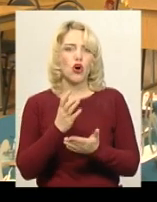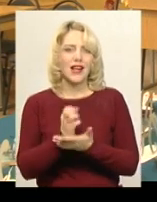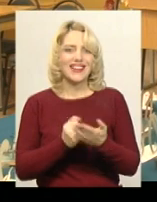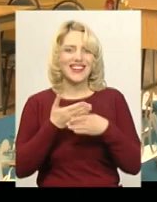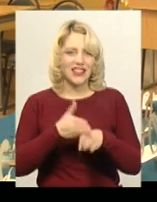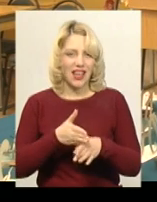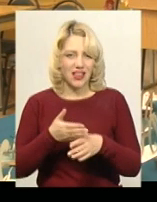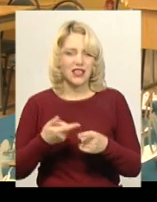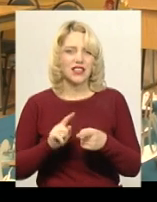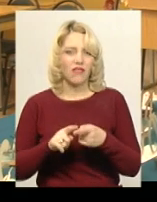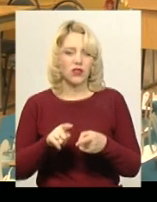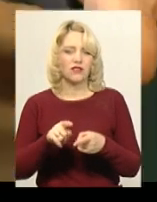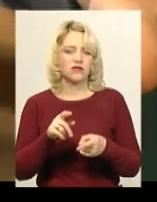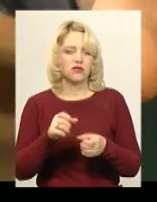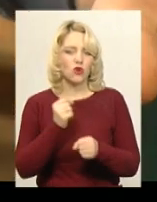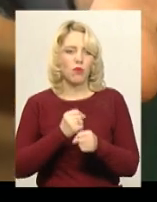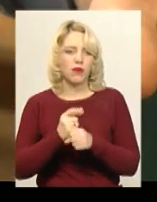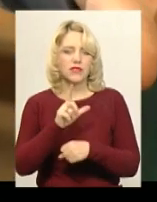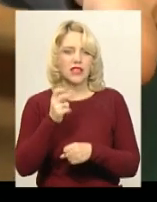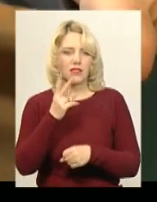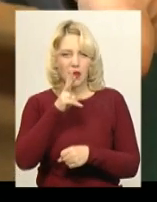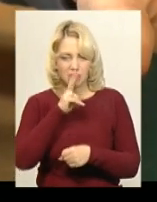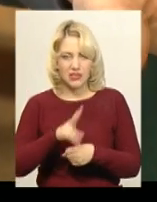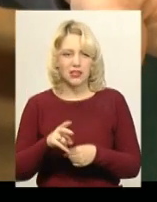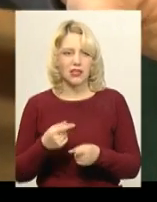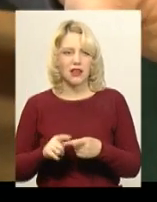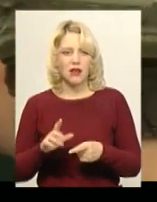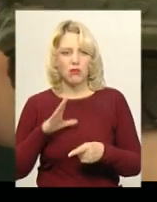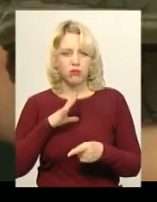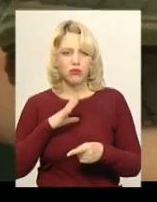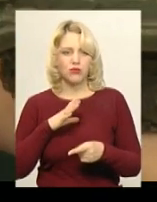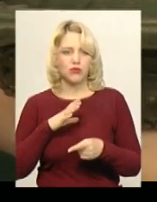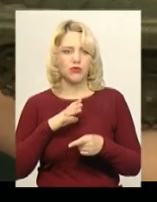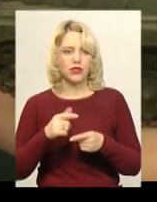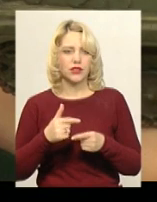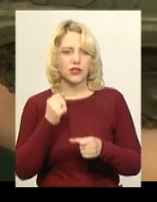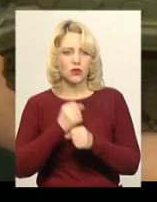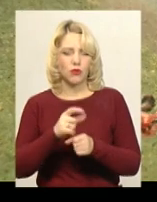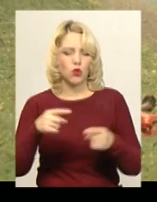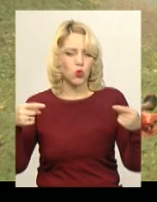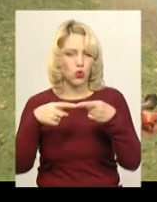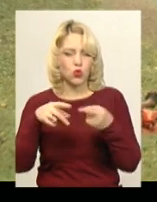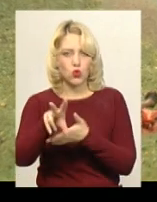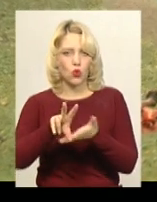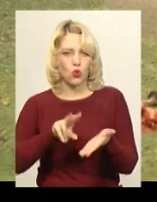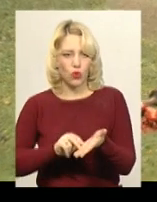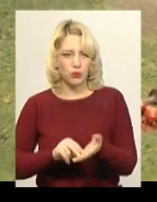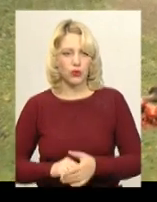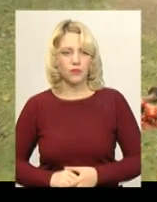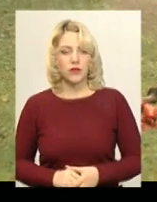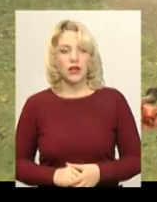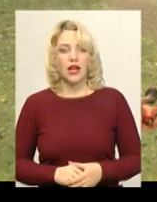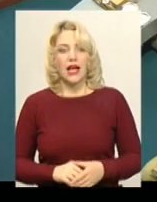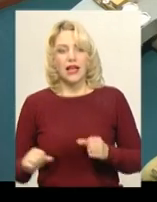Зробив я її за два місяці. Він був знищений, і я вирішив зробити точну копію його. Керівник гуртка